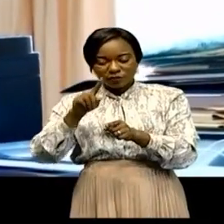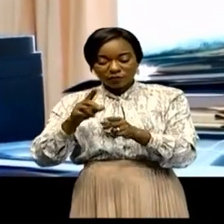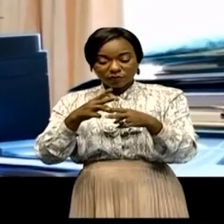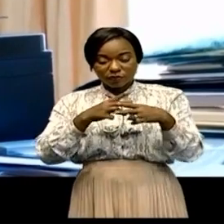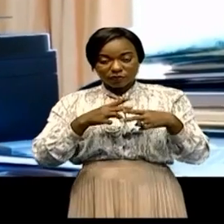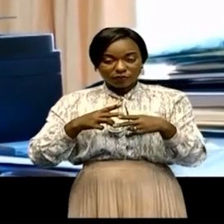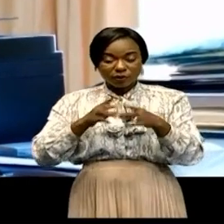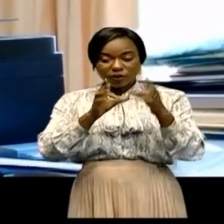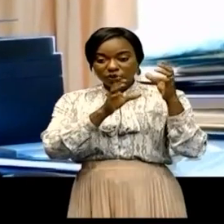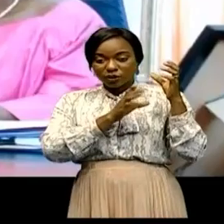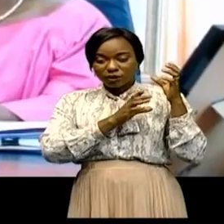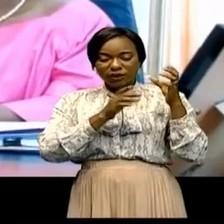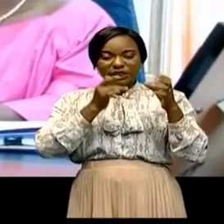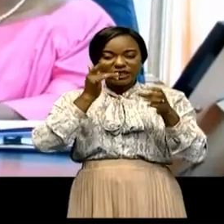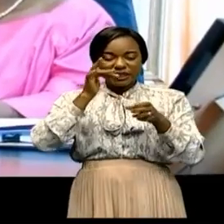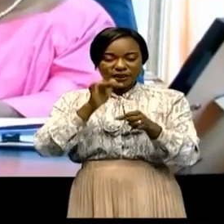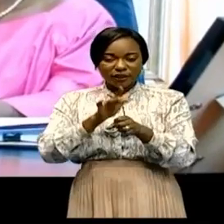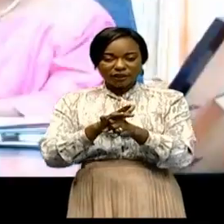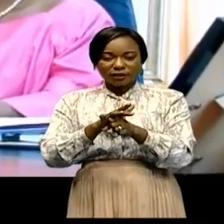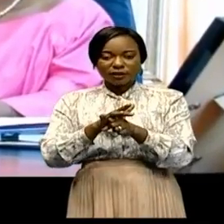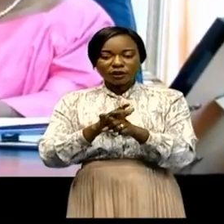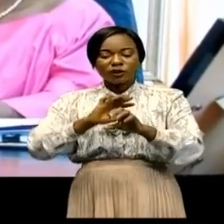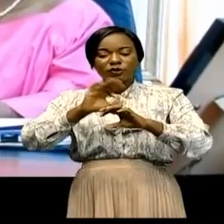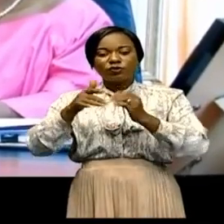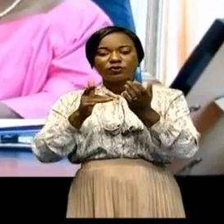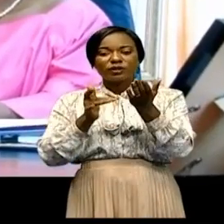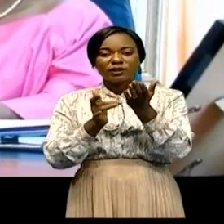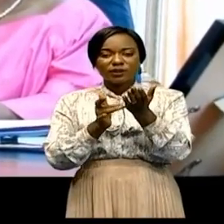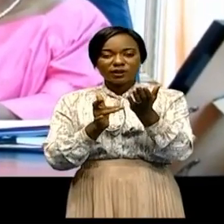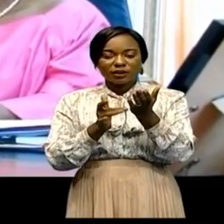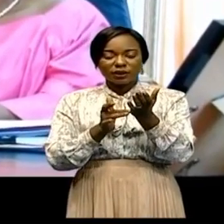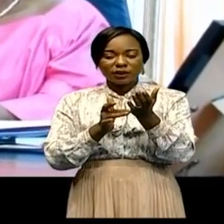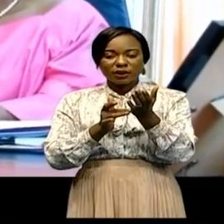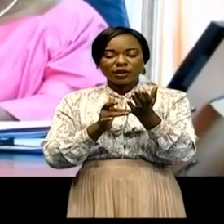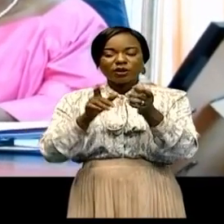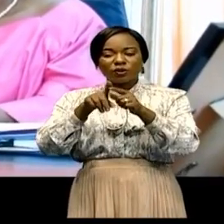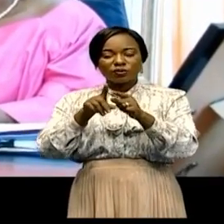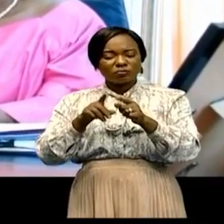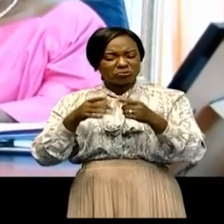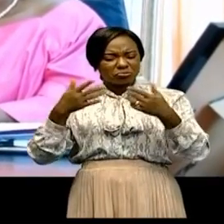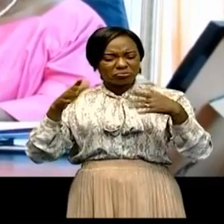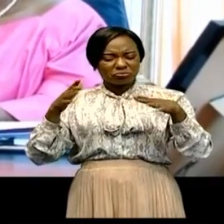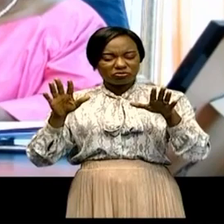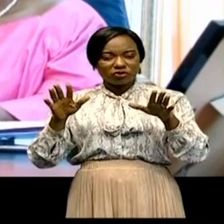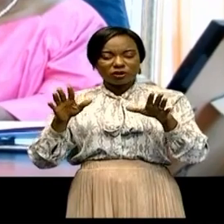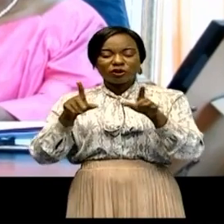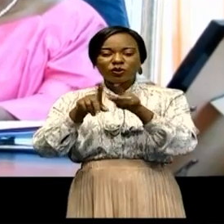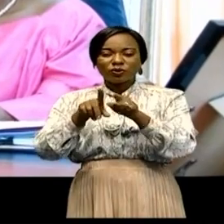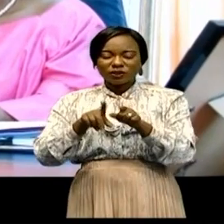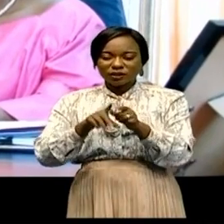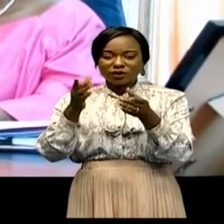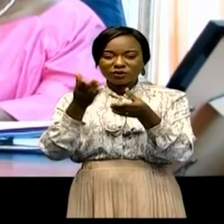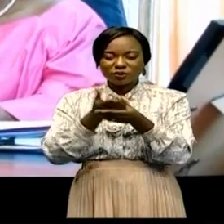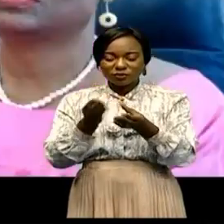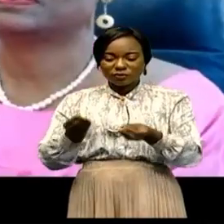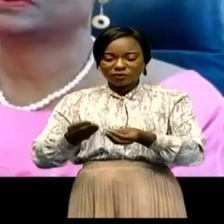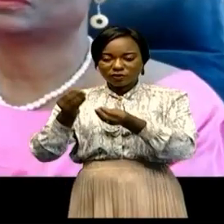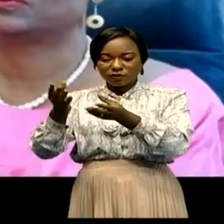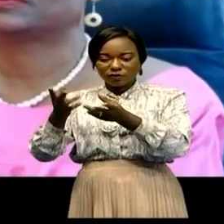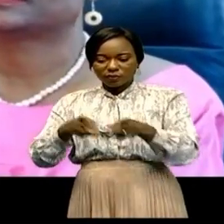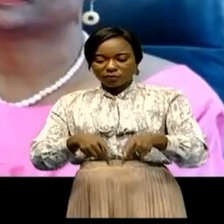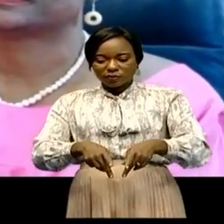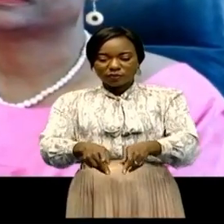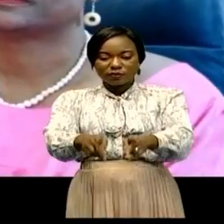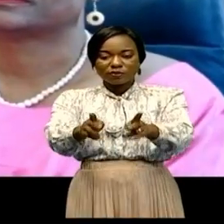chargé des réalisés, l'audit technique du cadastre minier ont déjà été élaborés et les dossiers d'appel d'offres sont en cours de